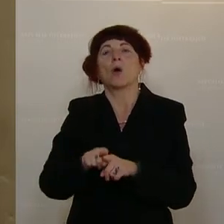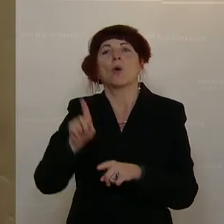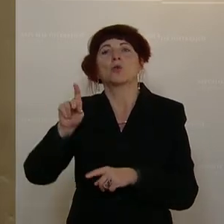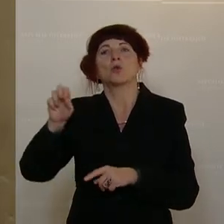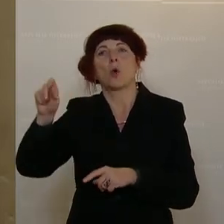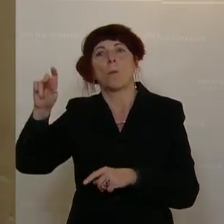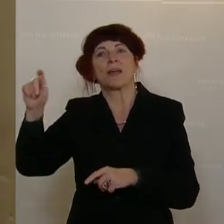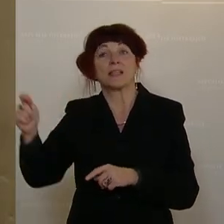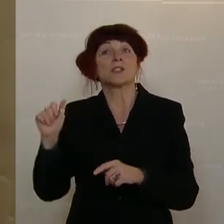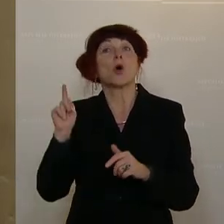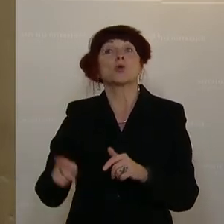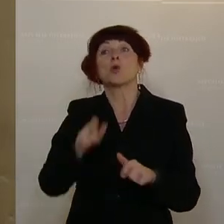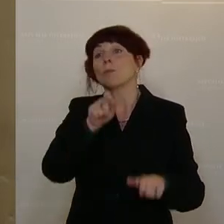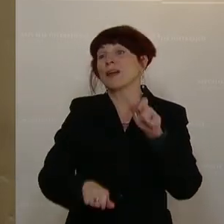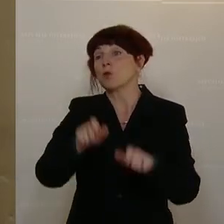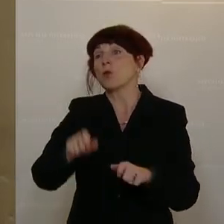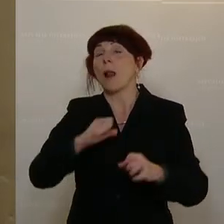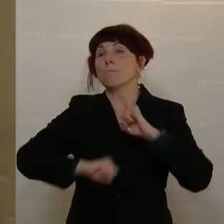des Personalmangels im Gesundheitswesen.